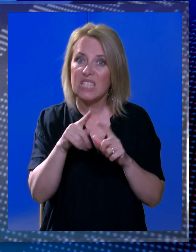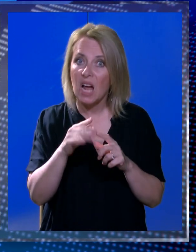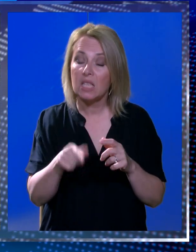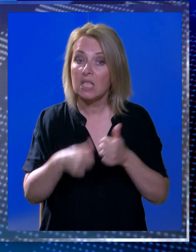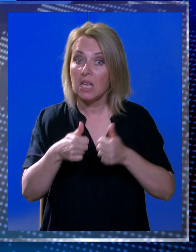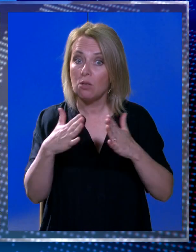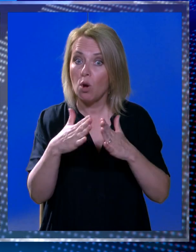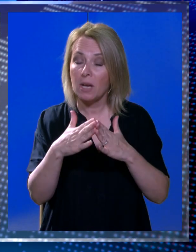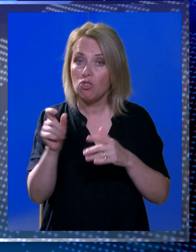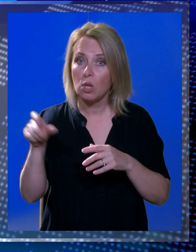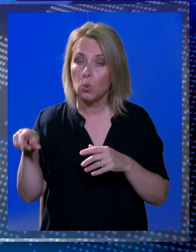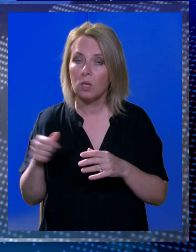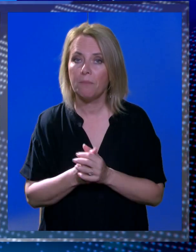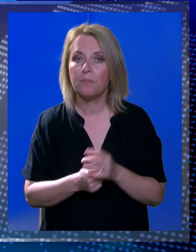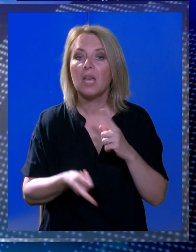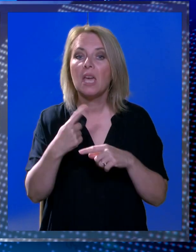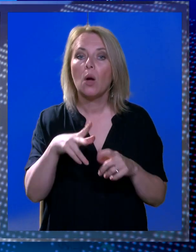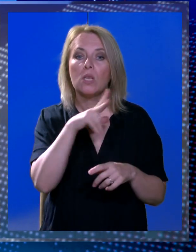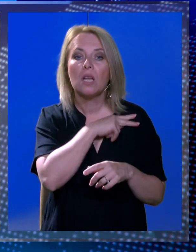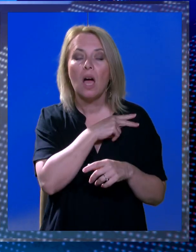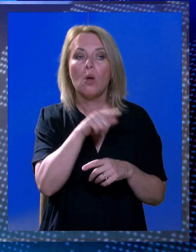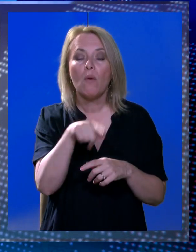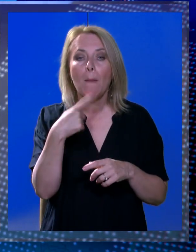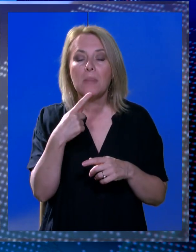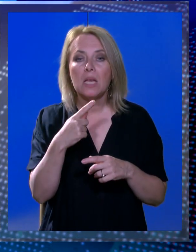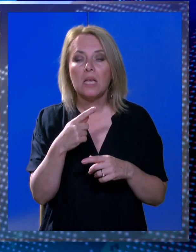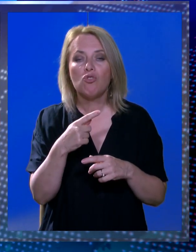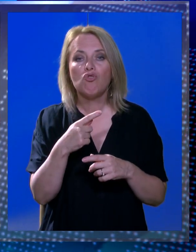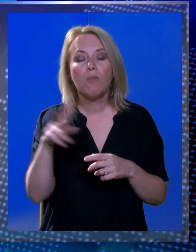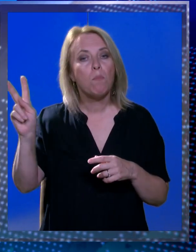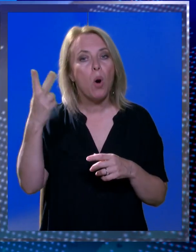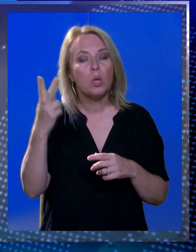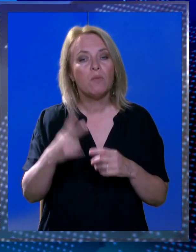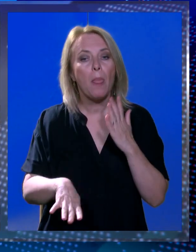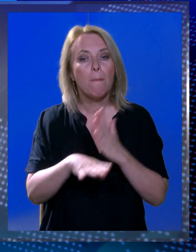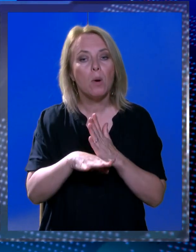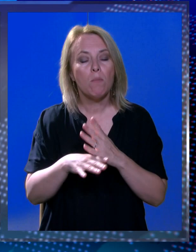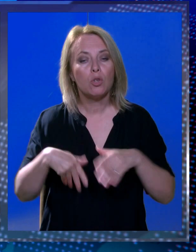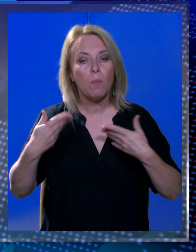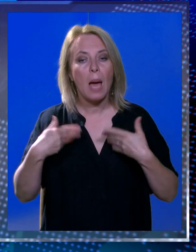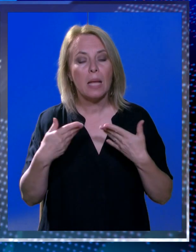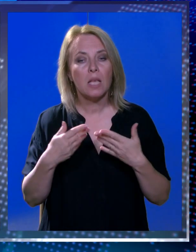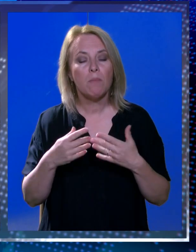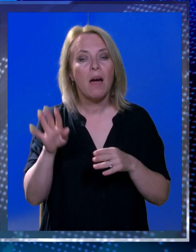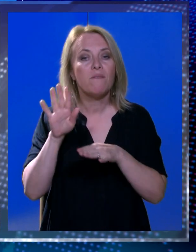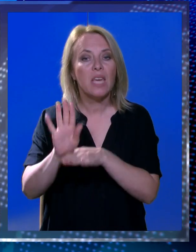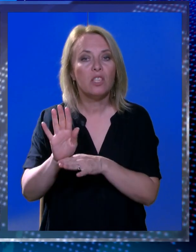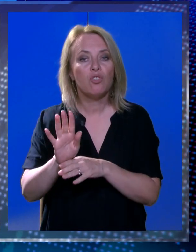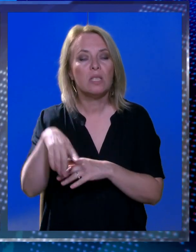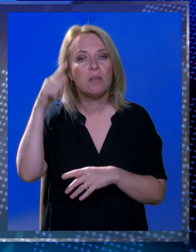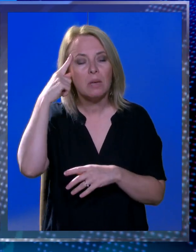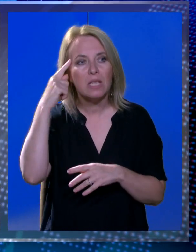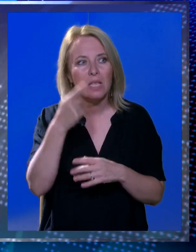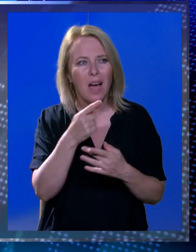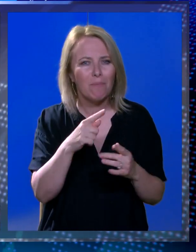ili su tu domaći ljudi. Iako se gradonačelnik u cijeloj priči vrlo odlučno poziva na pomoć mladima, vječnici pak smatraju